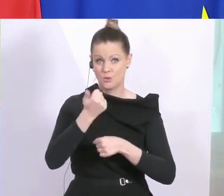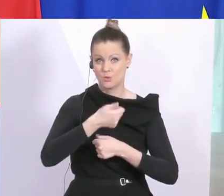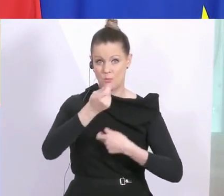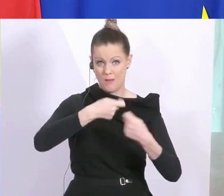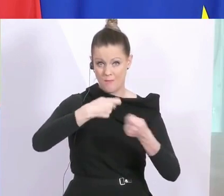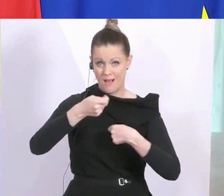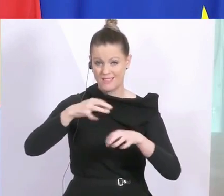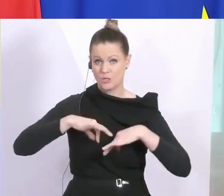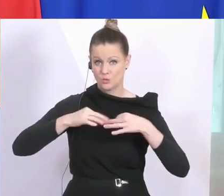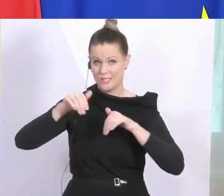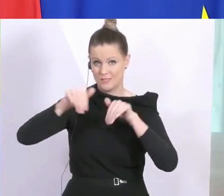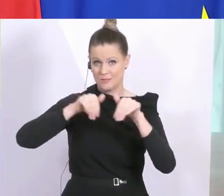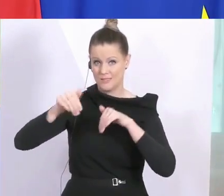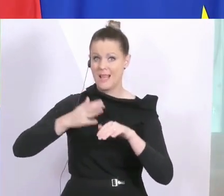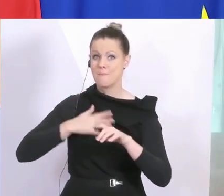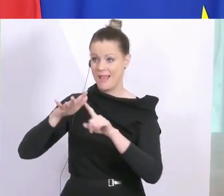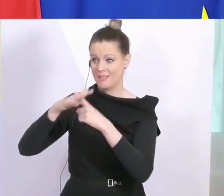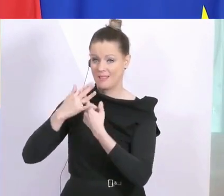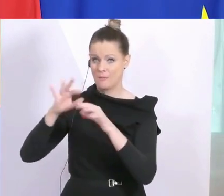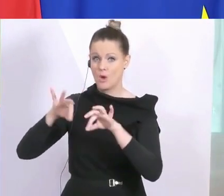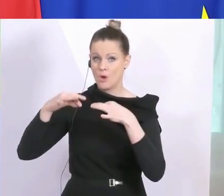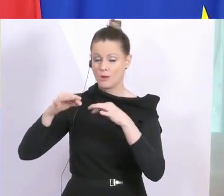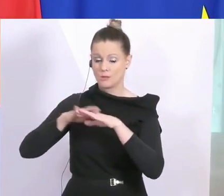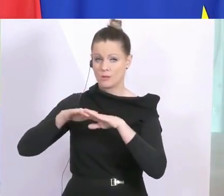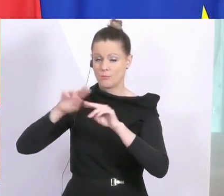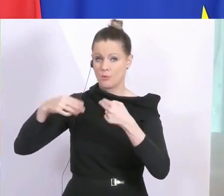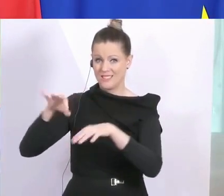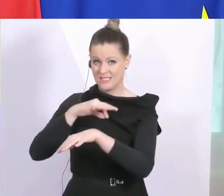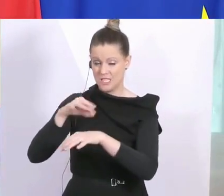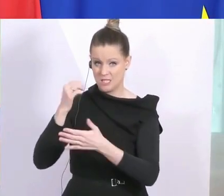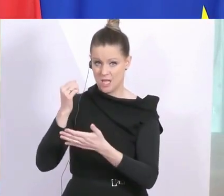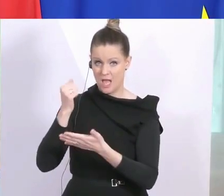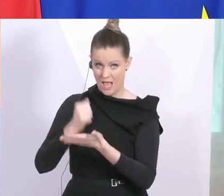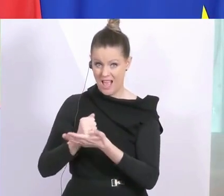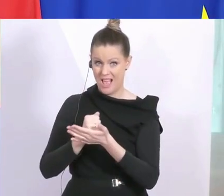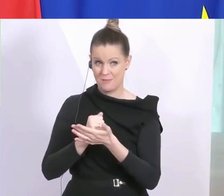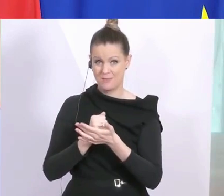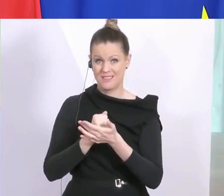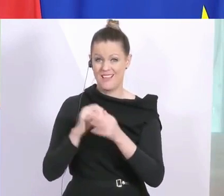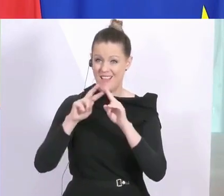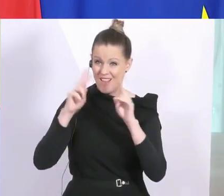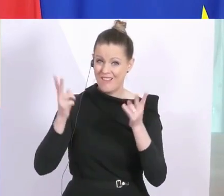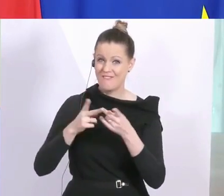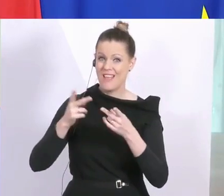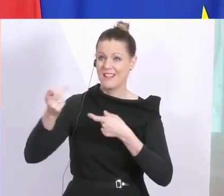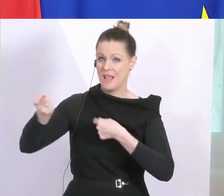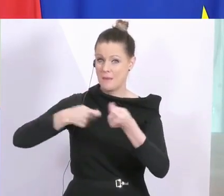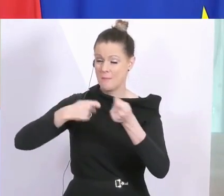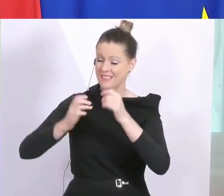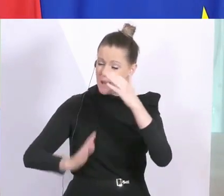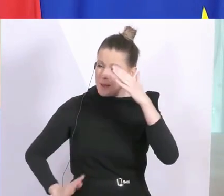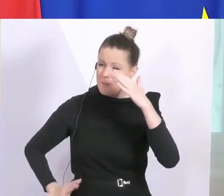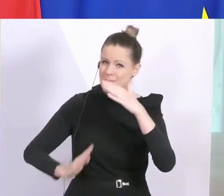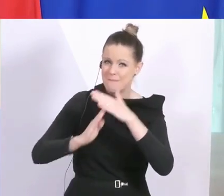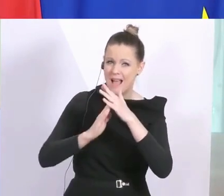Gesundheitsministerium, mein Team im Bundeskanzleramt mit dem Ziel, am Weltmarkt ein Maximum an solchen